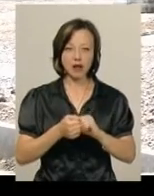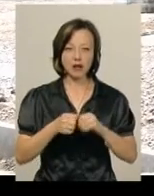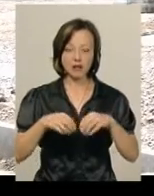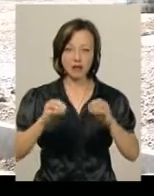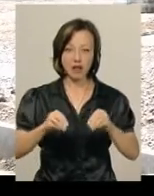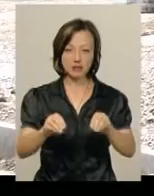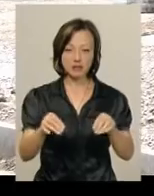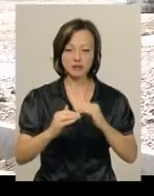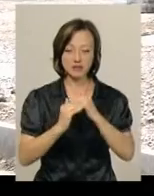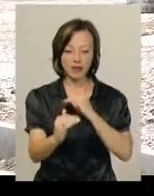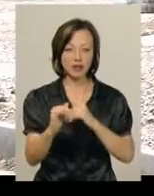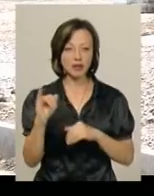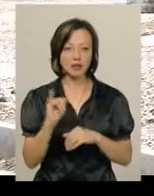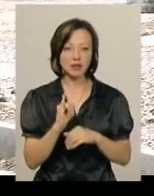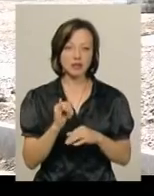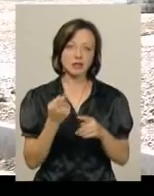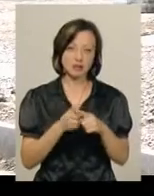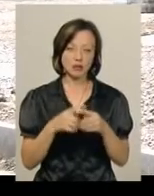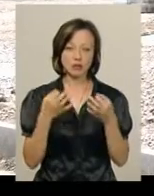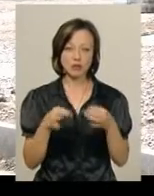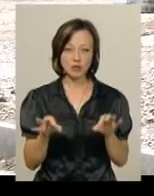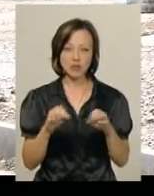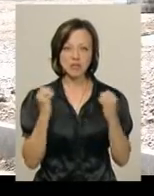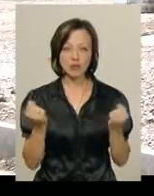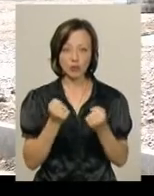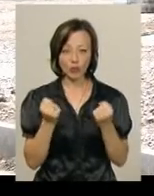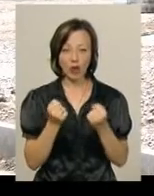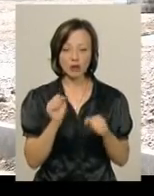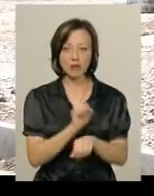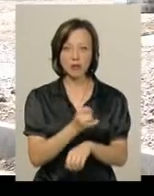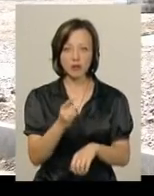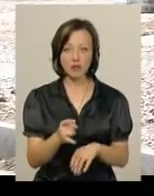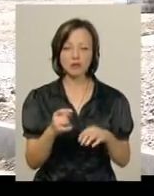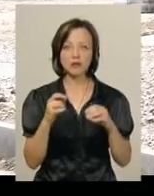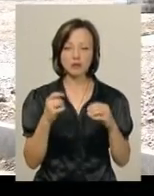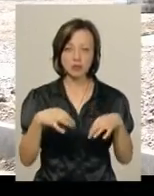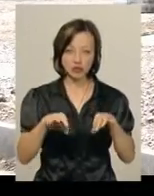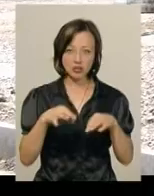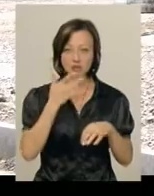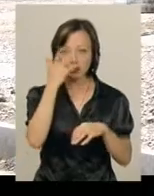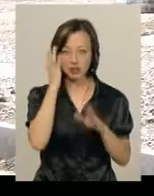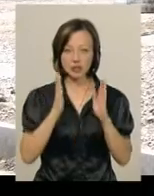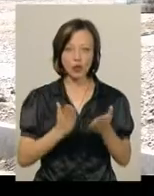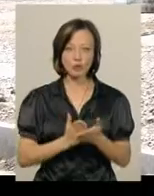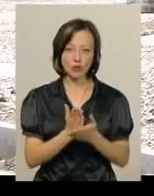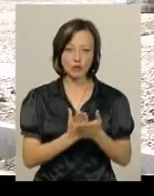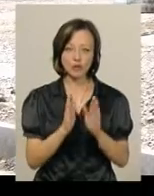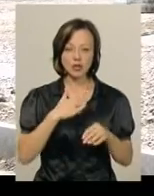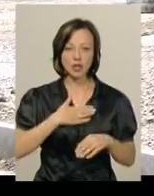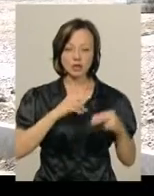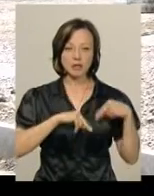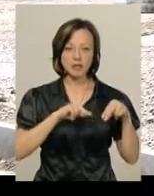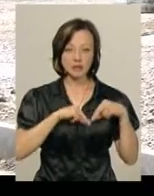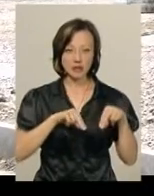зверху, і він дозволить як зимою припаркувати машину, так і літом. Лише обслуговувати будуть наші